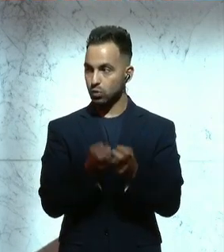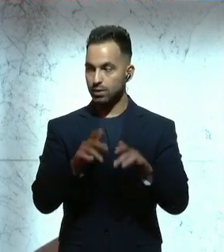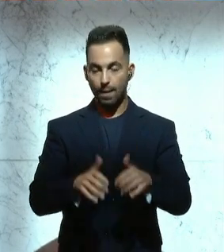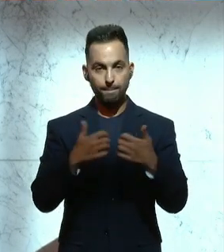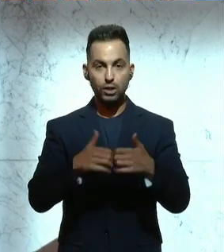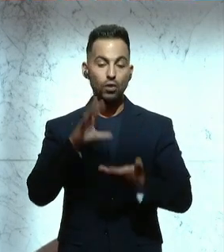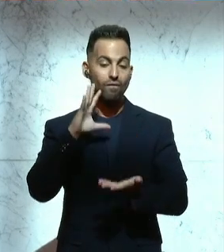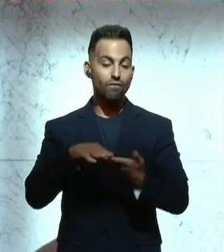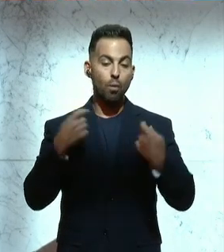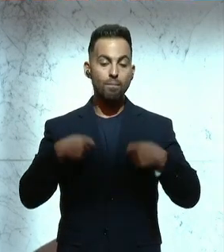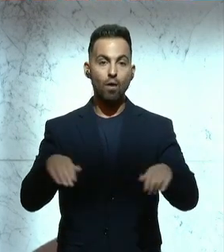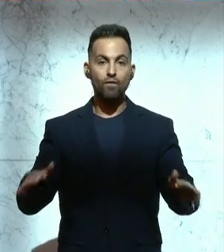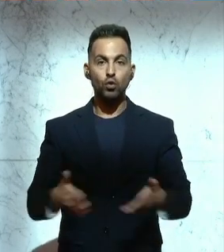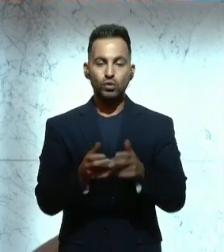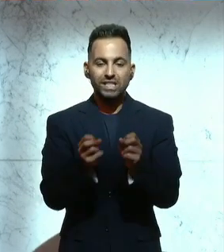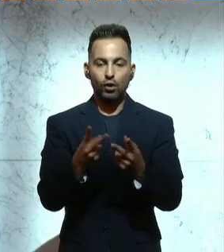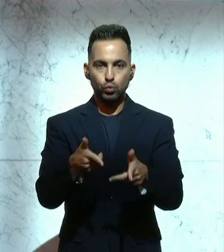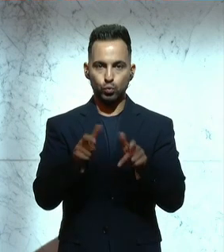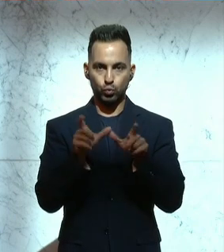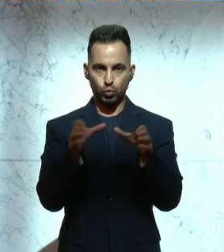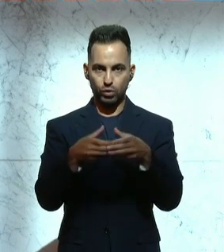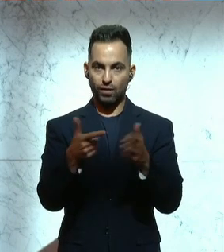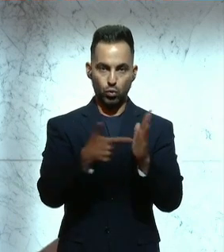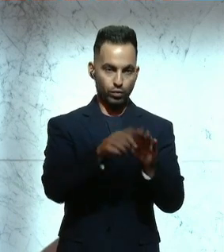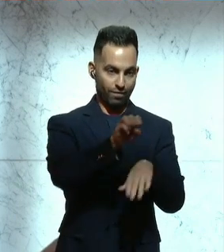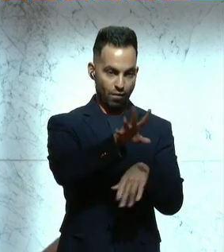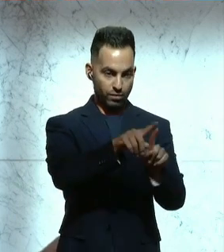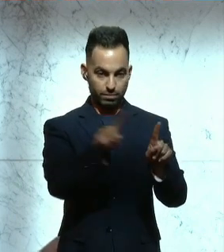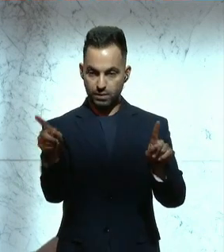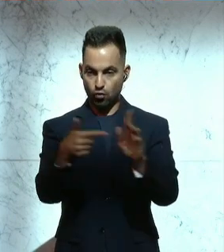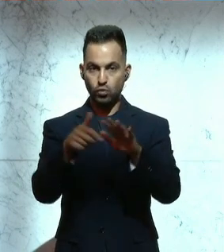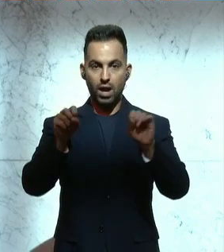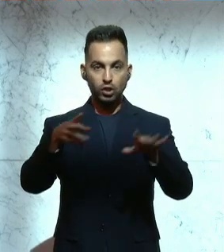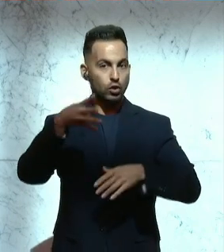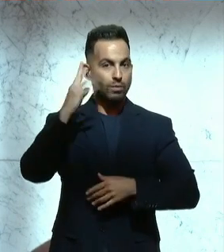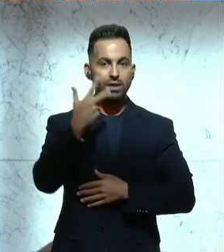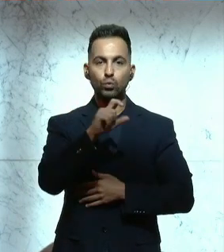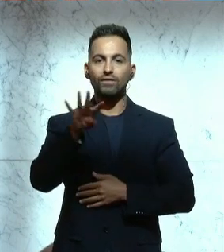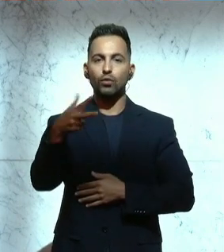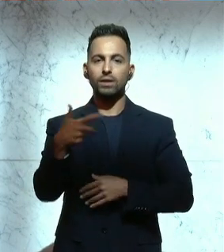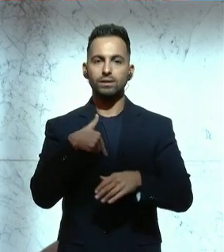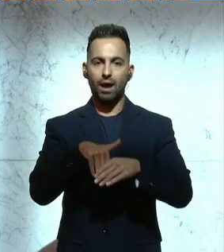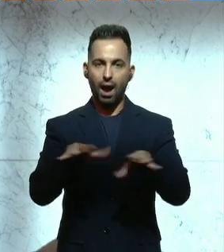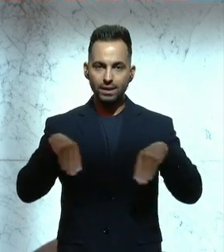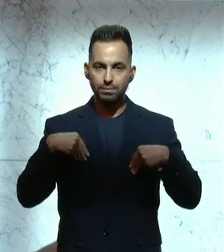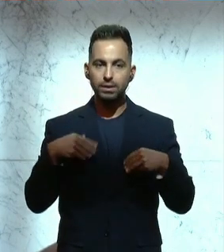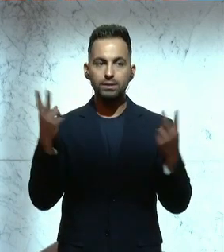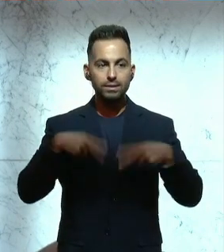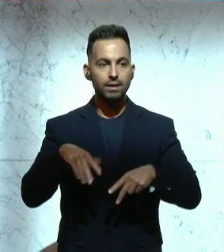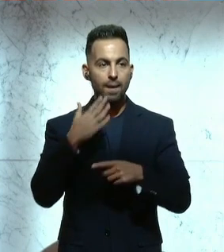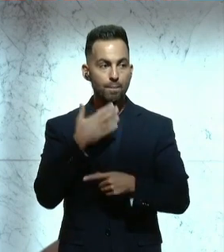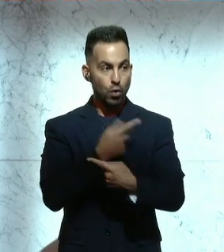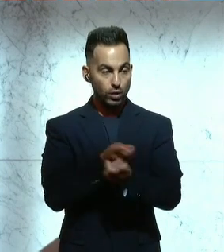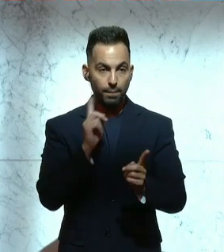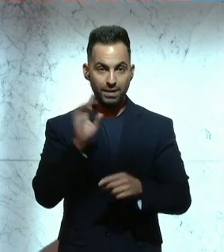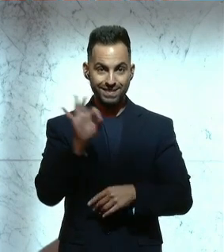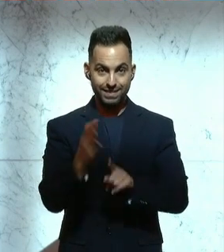Wohnbauförderungszweckzuschuss 2015 bis 2018 Römisch 334 der Beilagen zur Kenntnis zu nehmen. Ich bitte